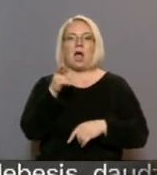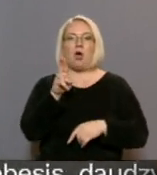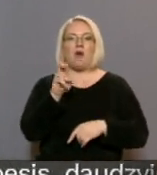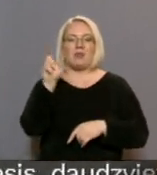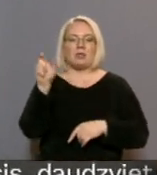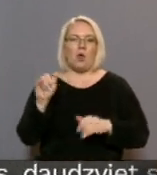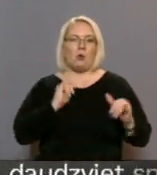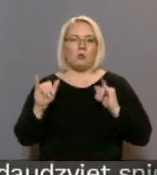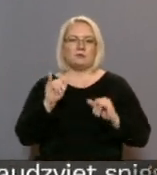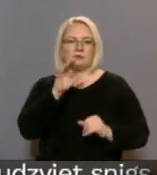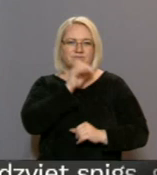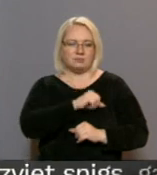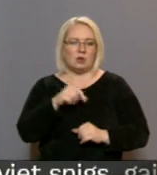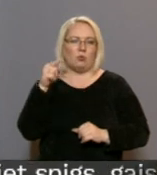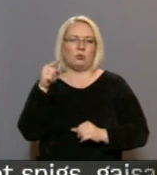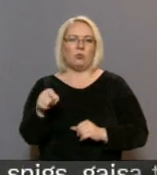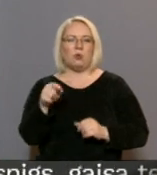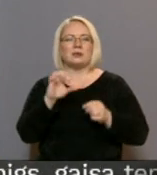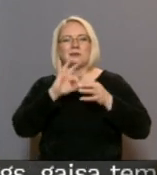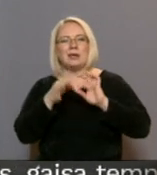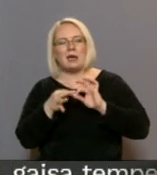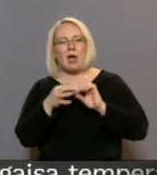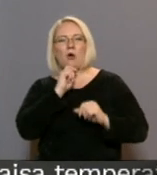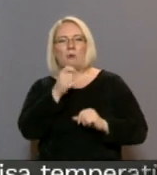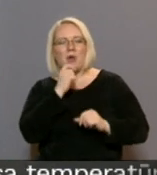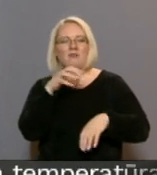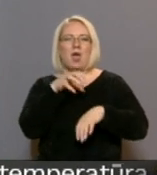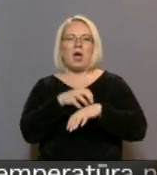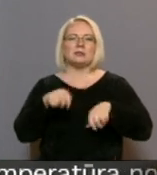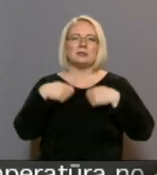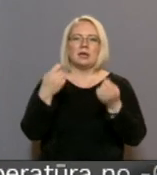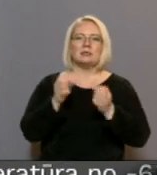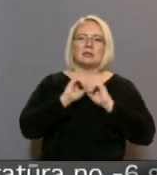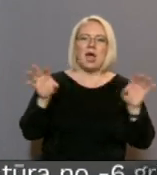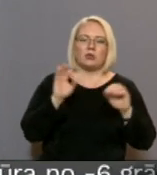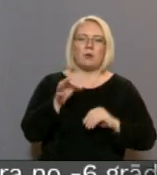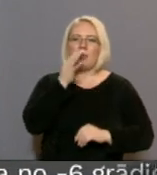neordināru un sīkākus komentārus par to, vai ārsts ir sniedzis skaidrojumu neatklāja.